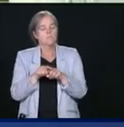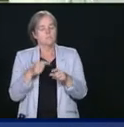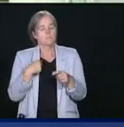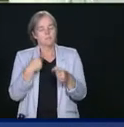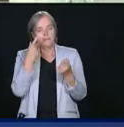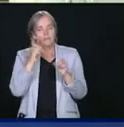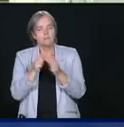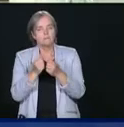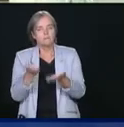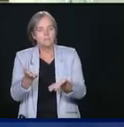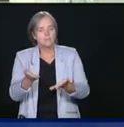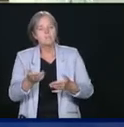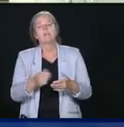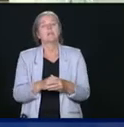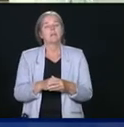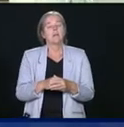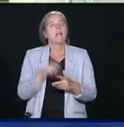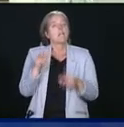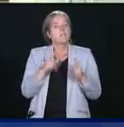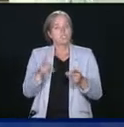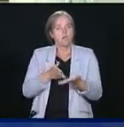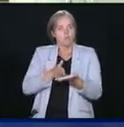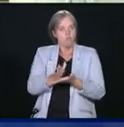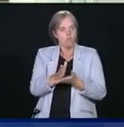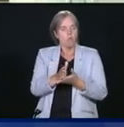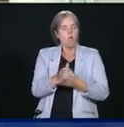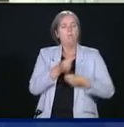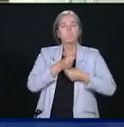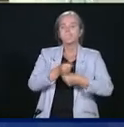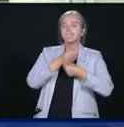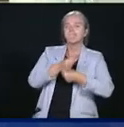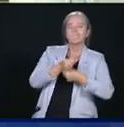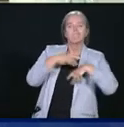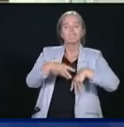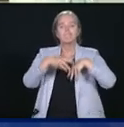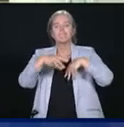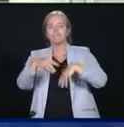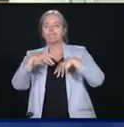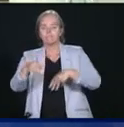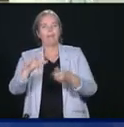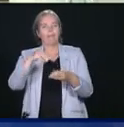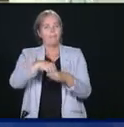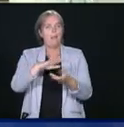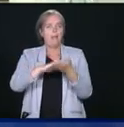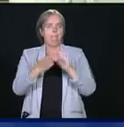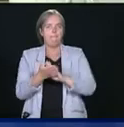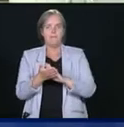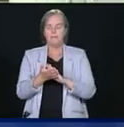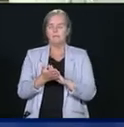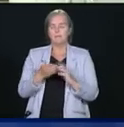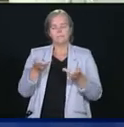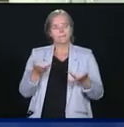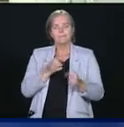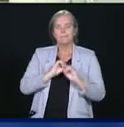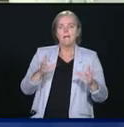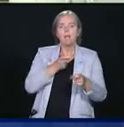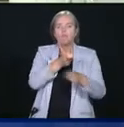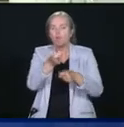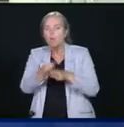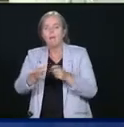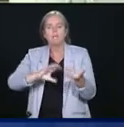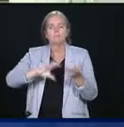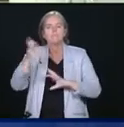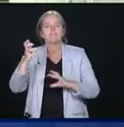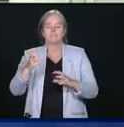droit de manifester paisiblement au Canada. C'est essentiel pour notre société et nous soulignons à quel point c'est